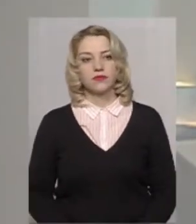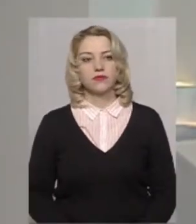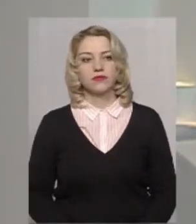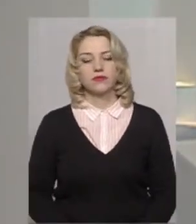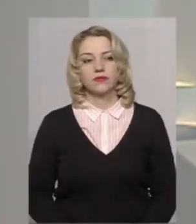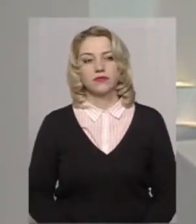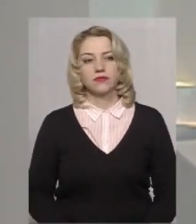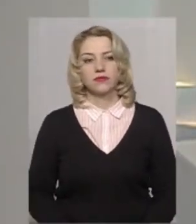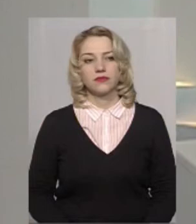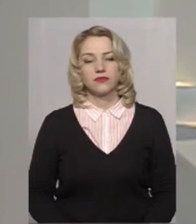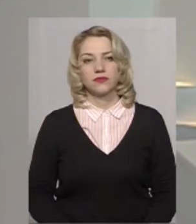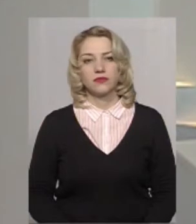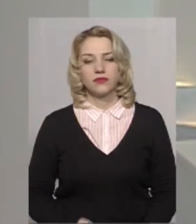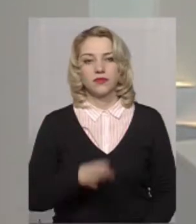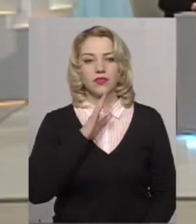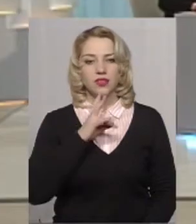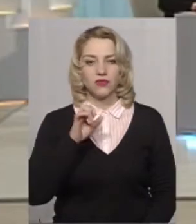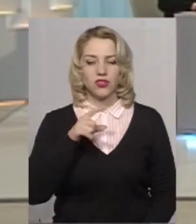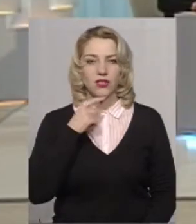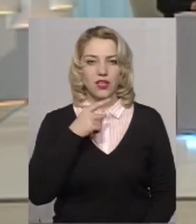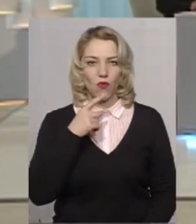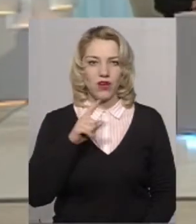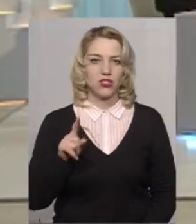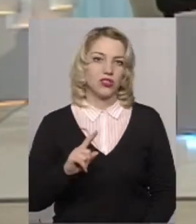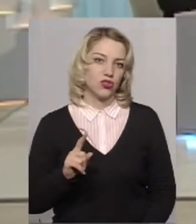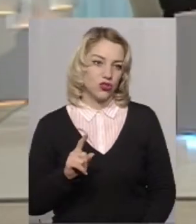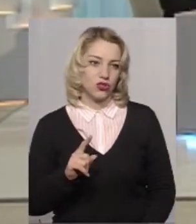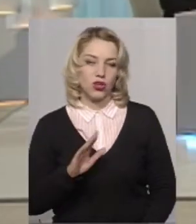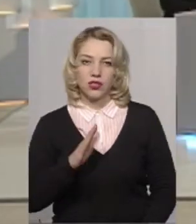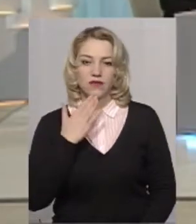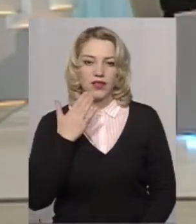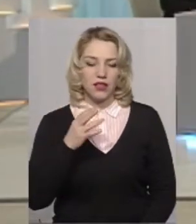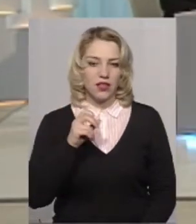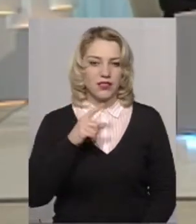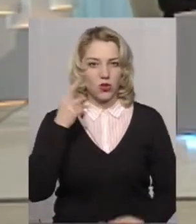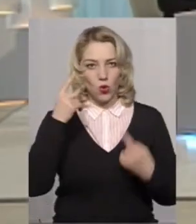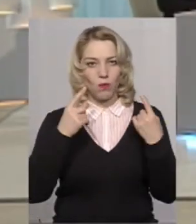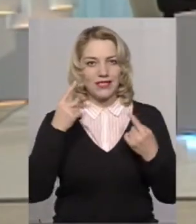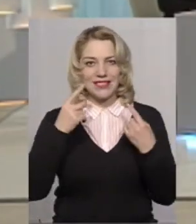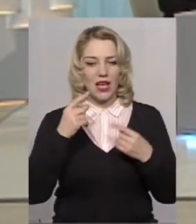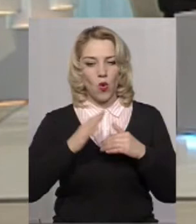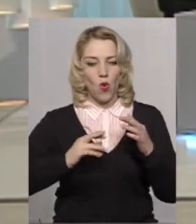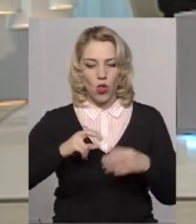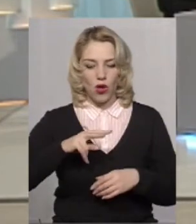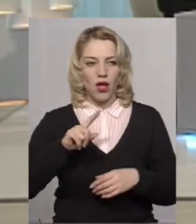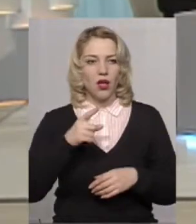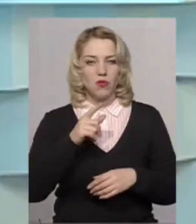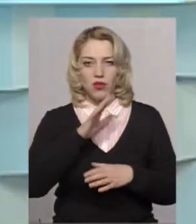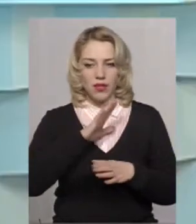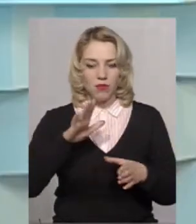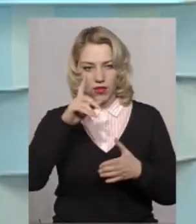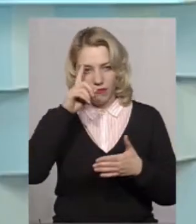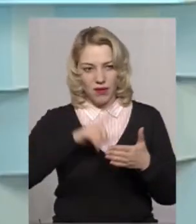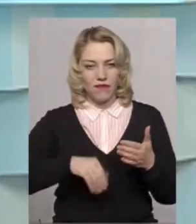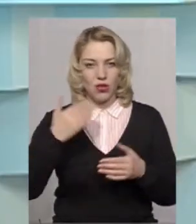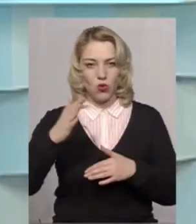Пані Тетяна, дівчина зауважила, що не зверталася до психолога, бо не була впевнена в